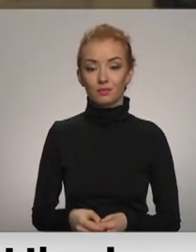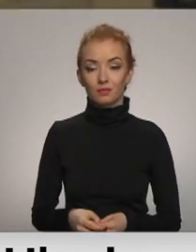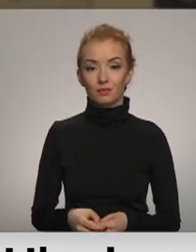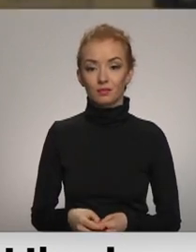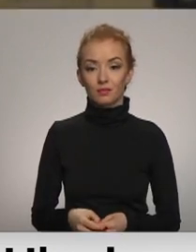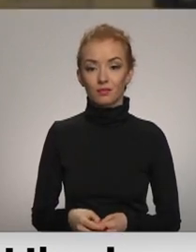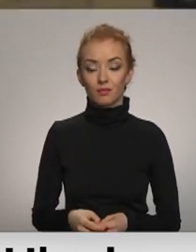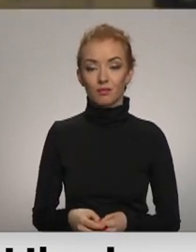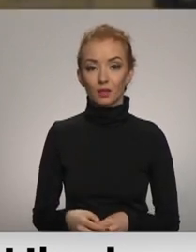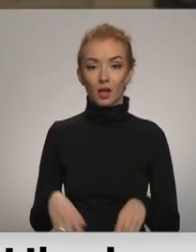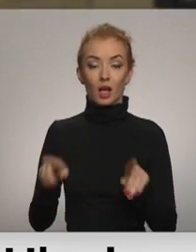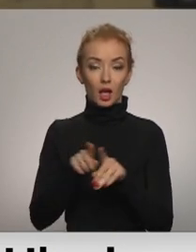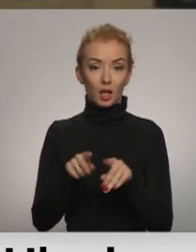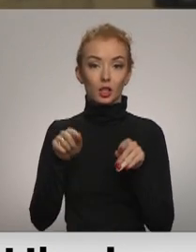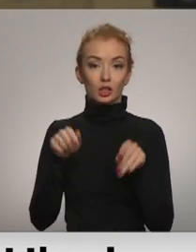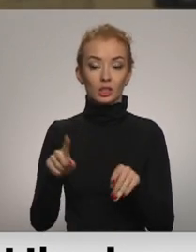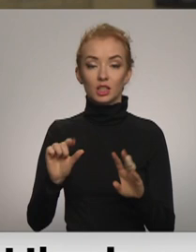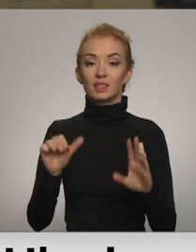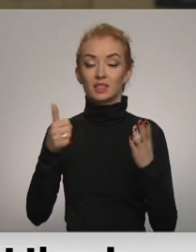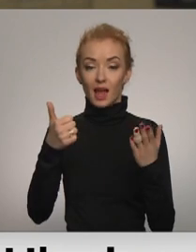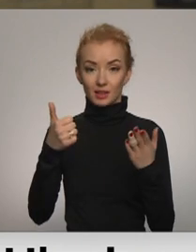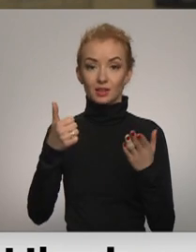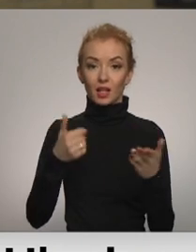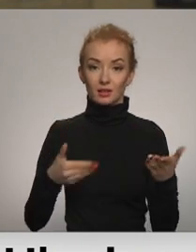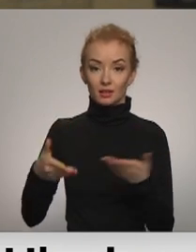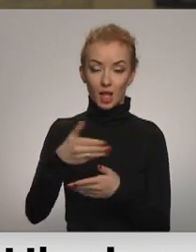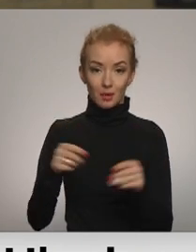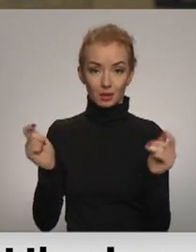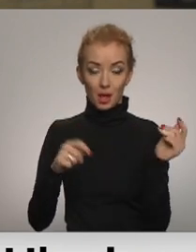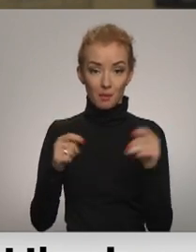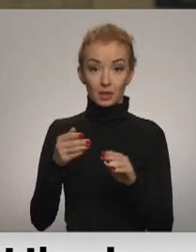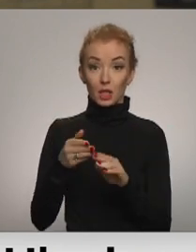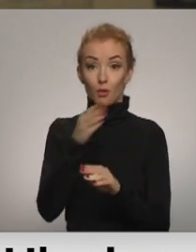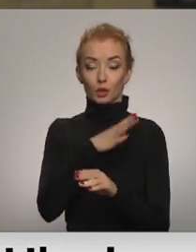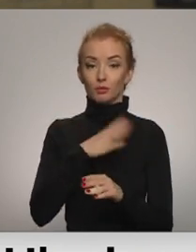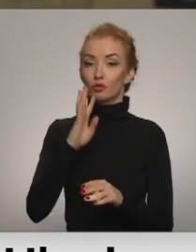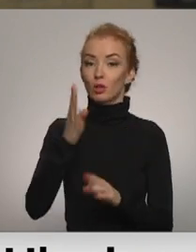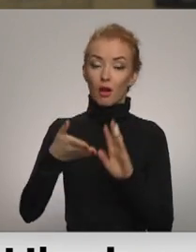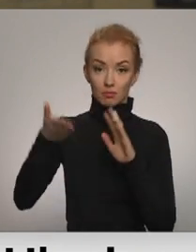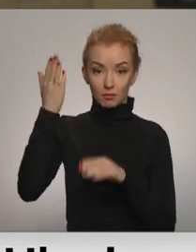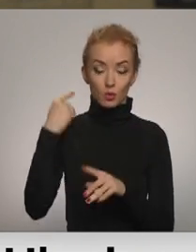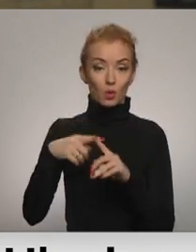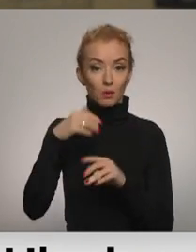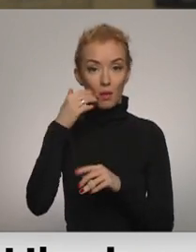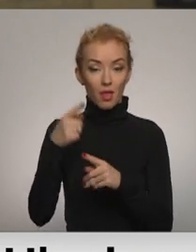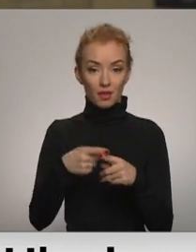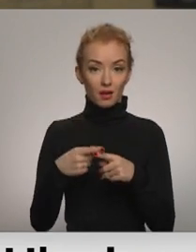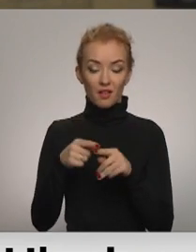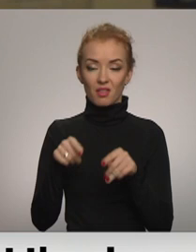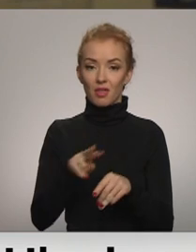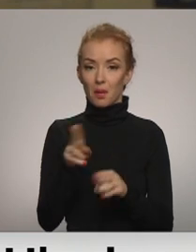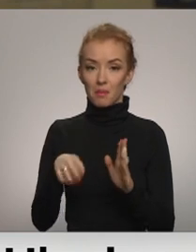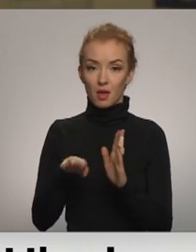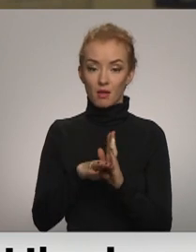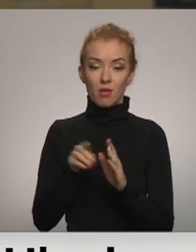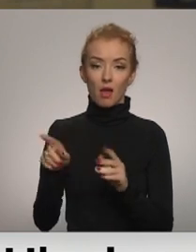Un, Ilze, kā jau tu minēji, tad šis ir sestais Austrumu partnerības samits iepriešies bija pirms četriem gadiem. Un Baltkrievija, protams, te nepiedalās,